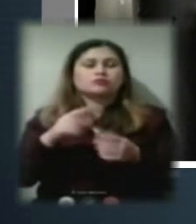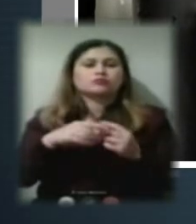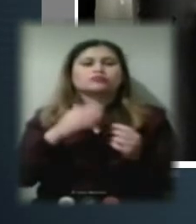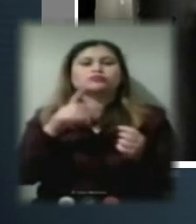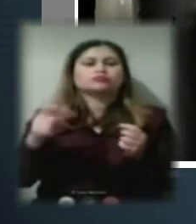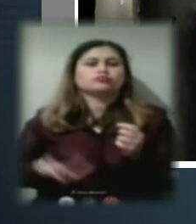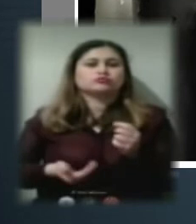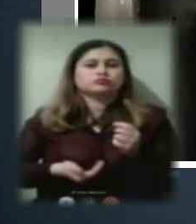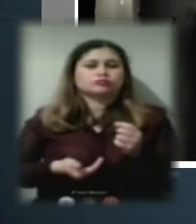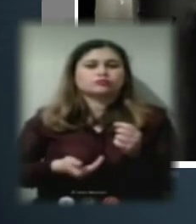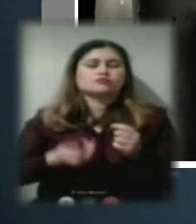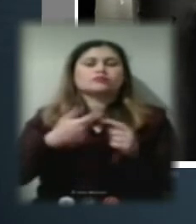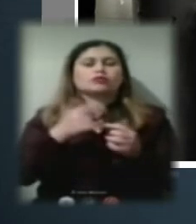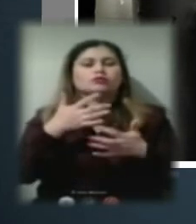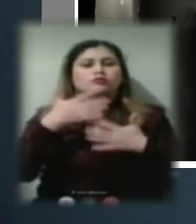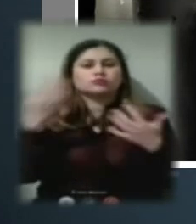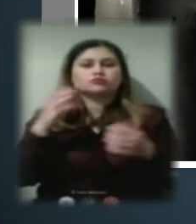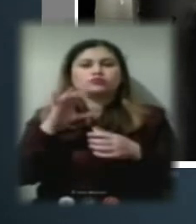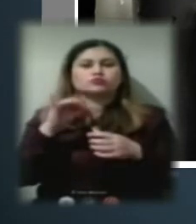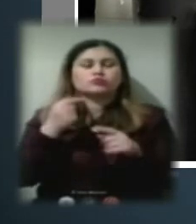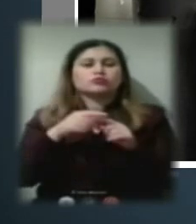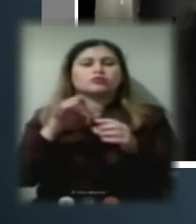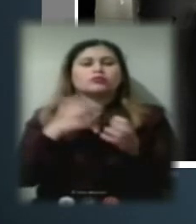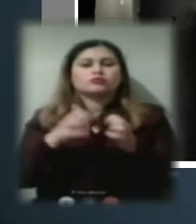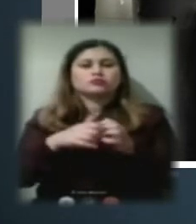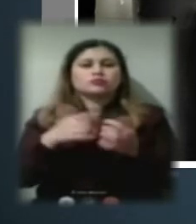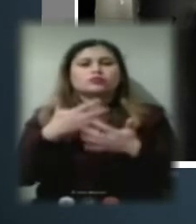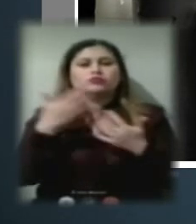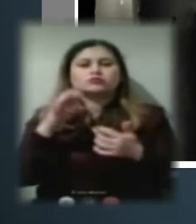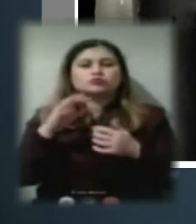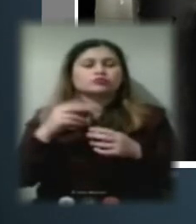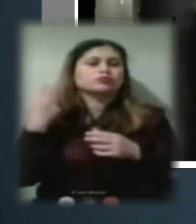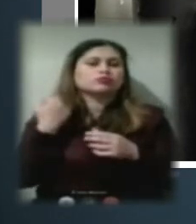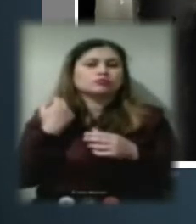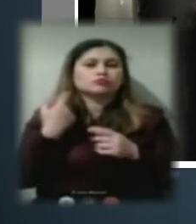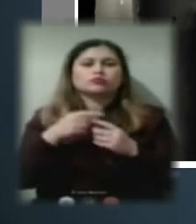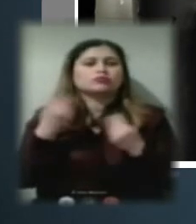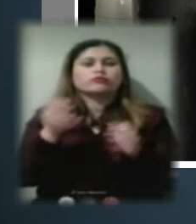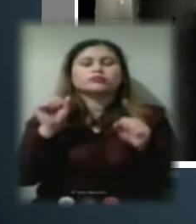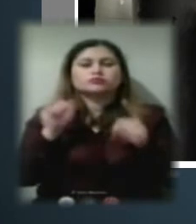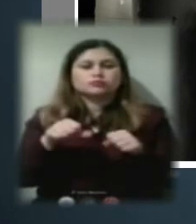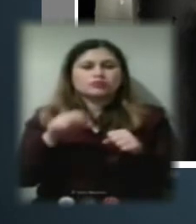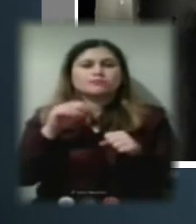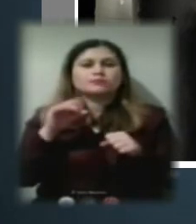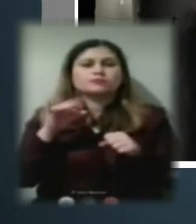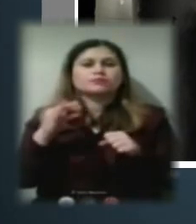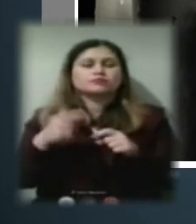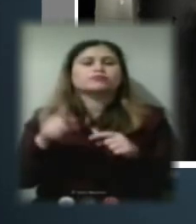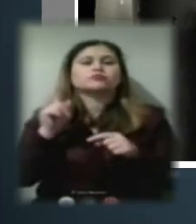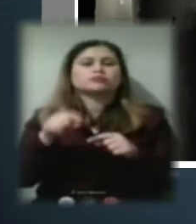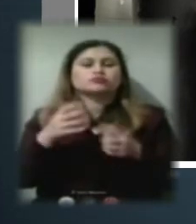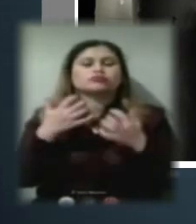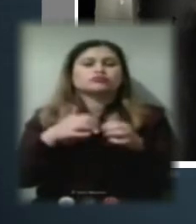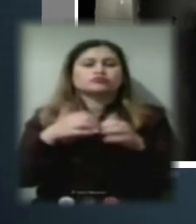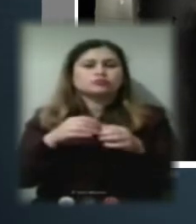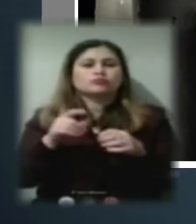величезна сума для Херсона, така величезна заборгованість не дає змоги підприємству вчасно розраховуватись. На сьогоднішній